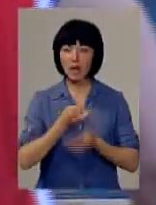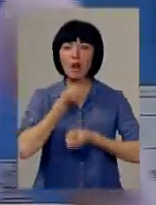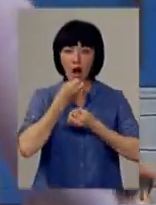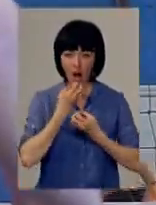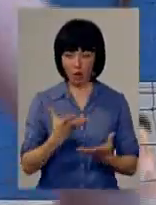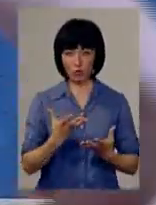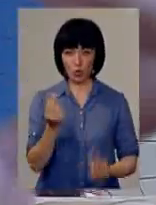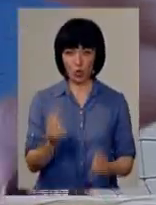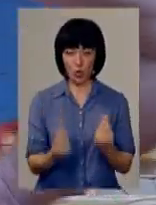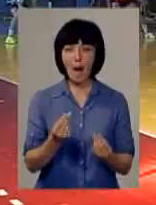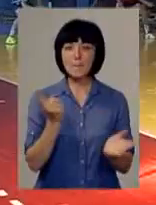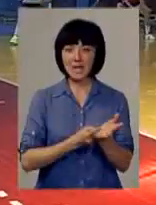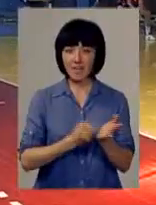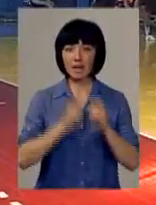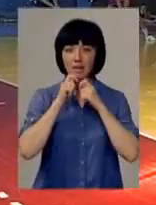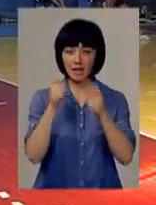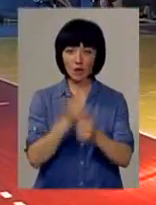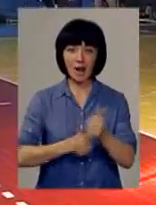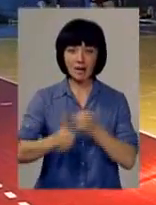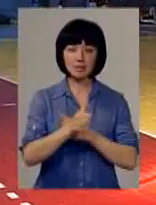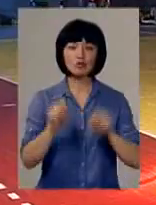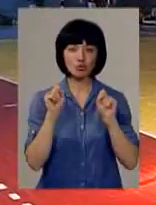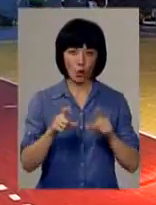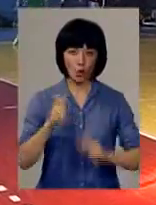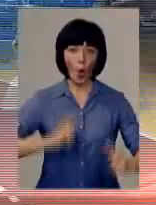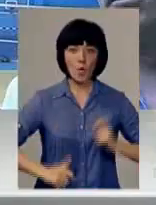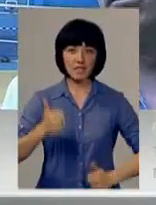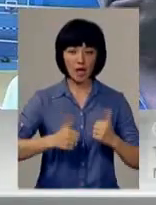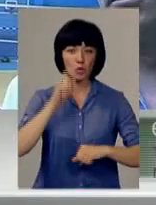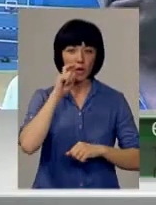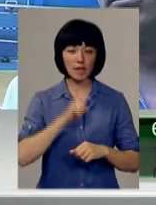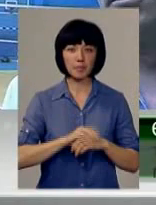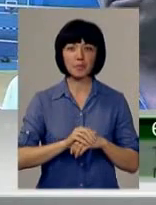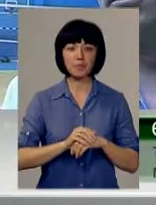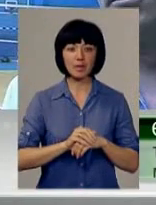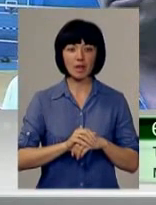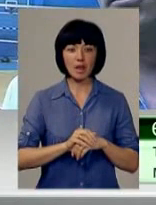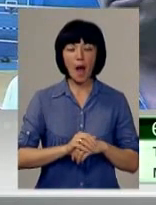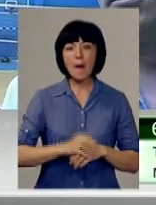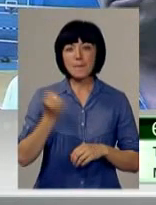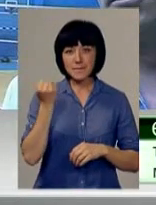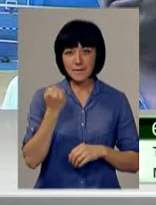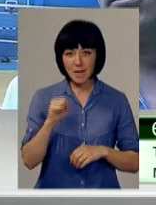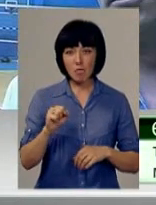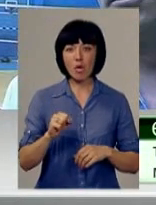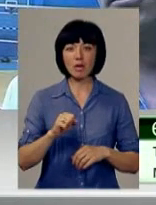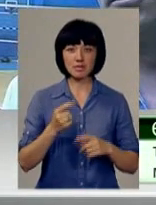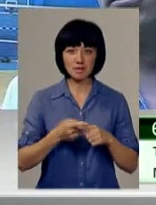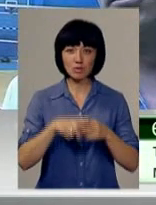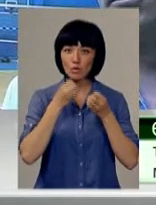гарну гру. Як підтвердження, титули лідера та перше золото з універсіади України. Три перемоги досить цінні, тому що це фінал.